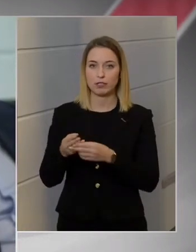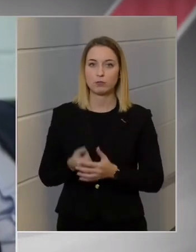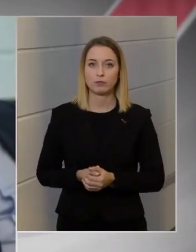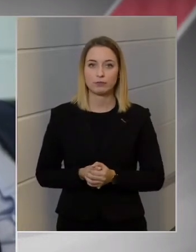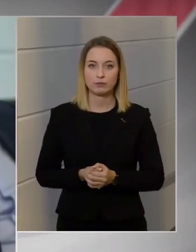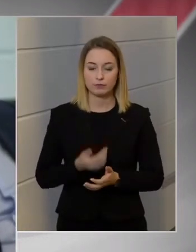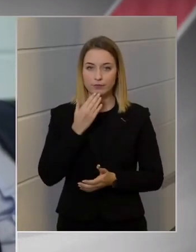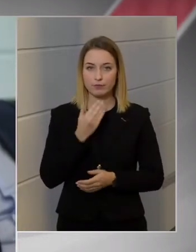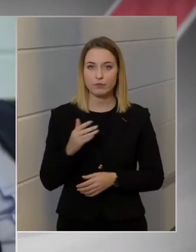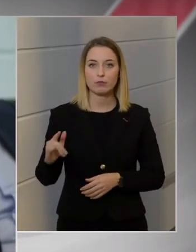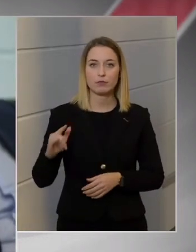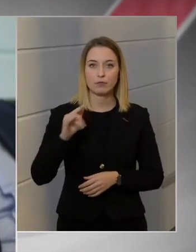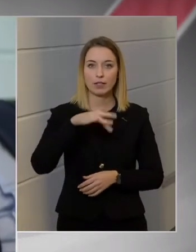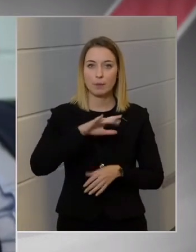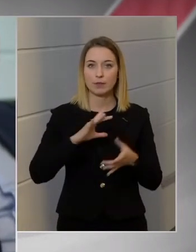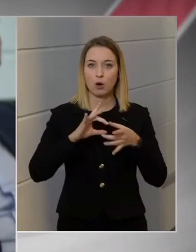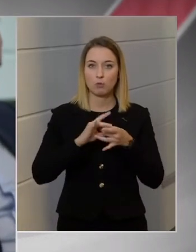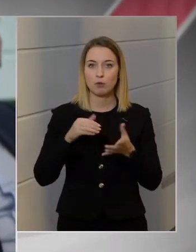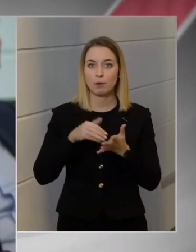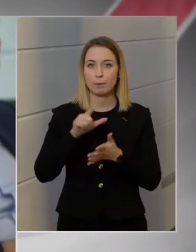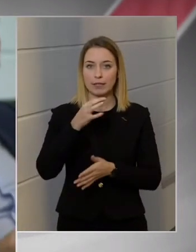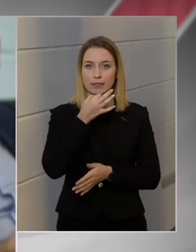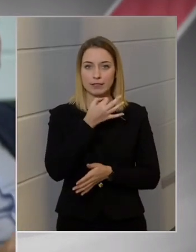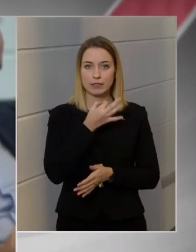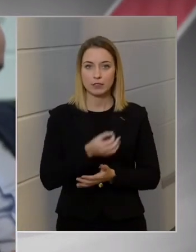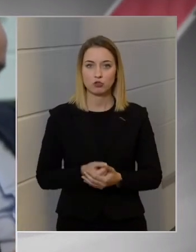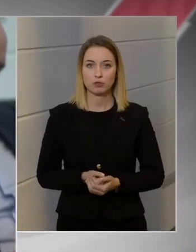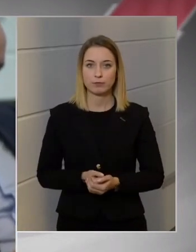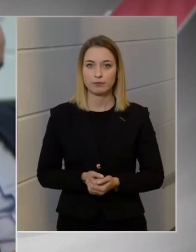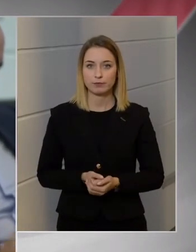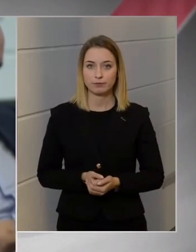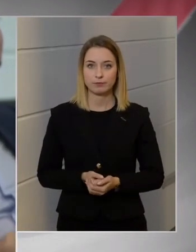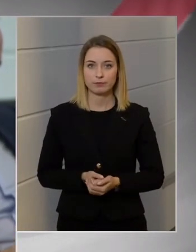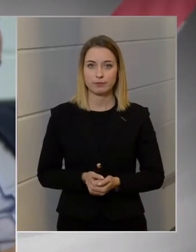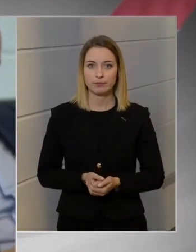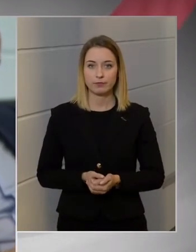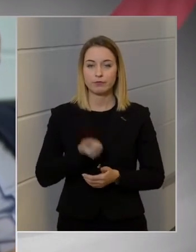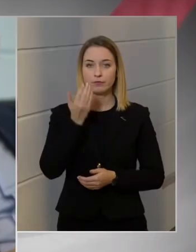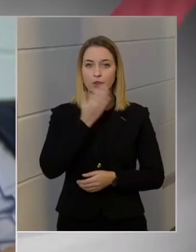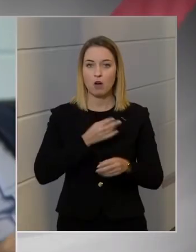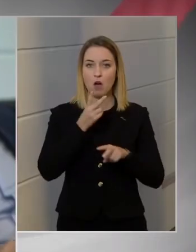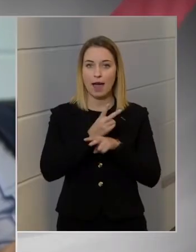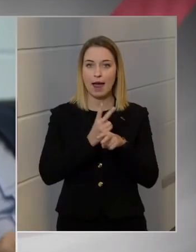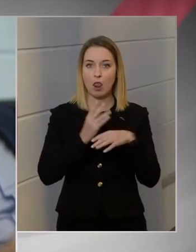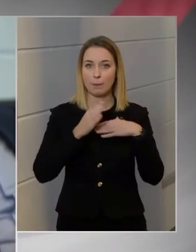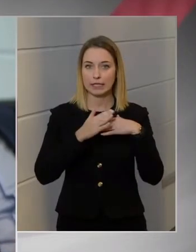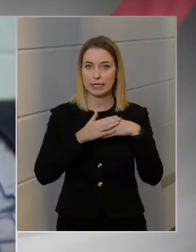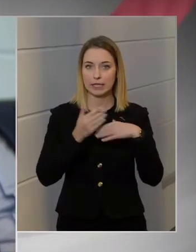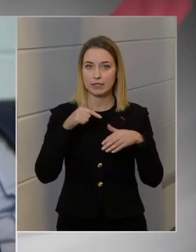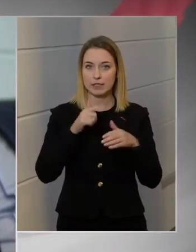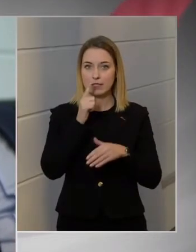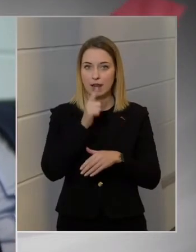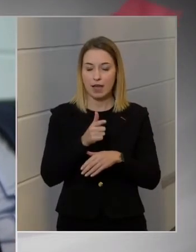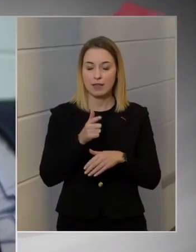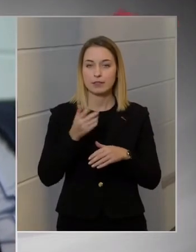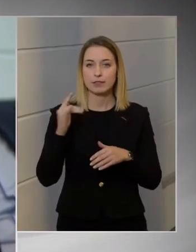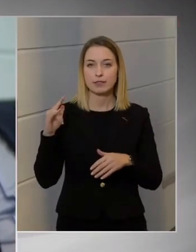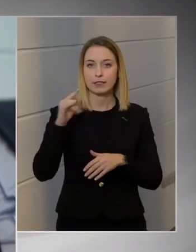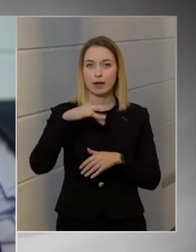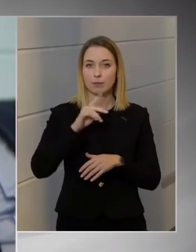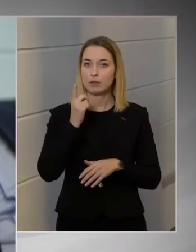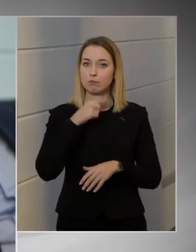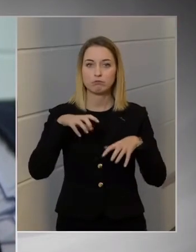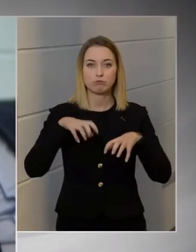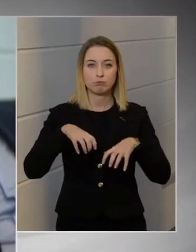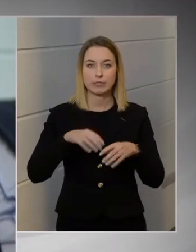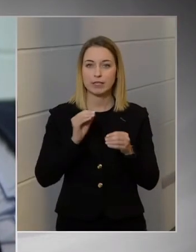reptérrel kapcsolatban van még két kérdésem. Egyrészt az, hogyha állami kézbe kerül a reptér, akkor mit tesz majd meg a